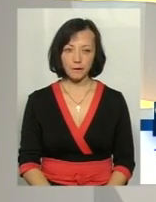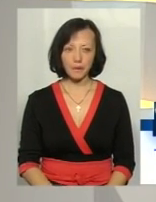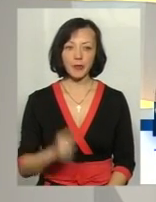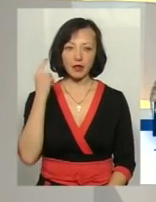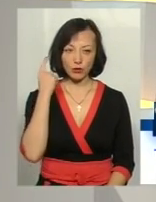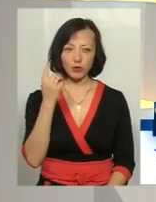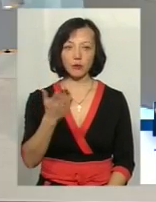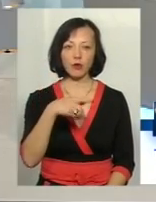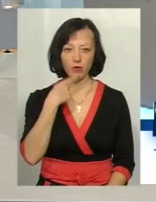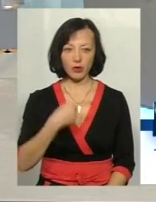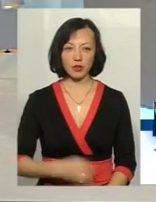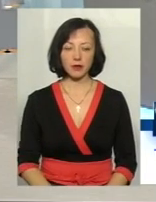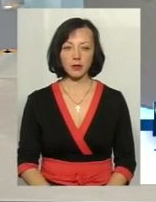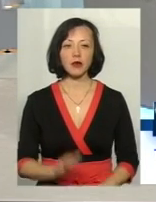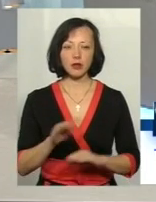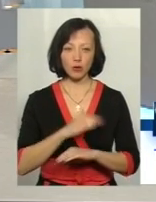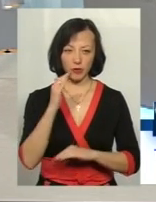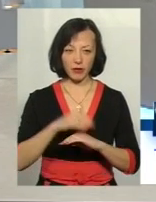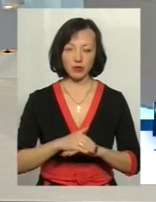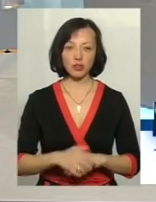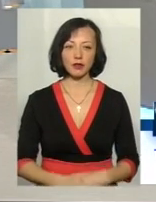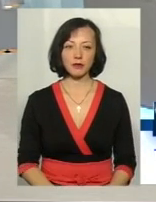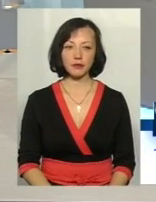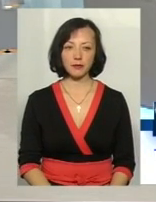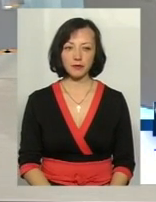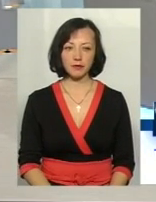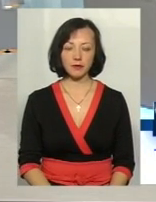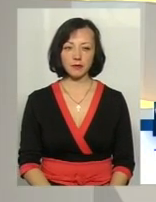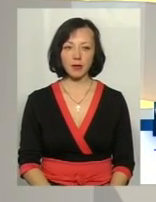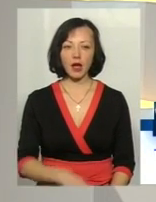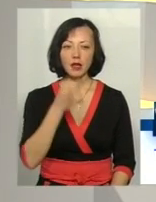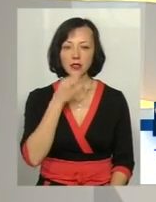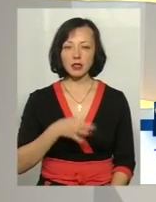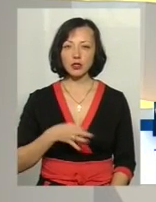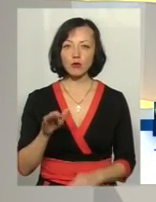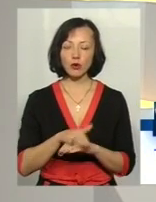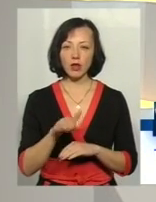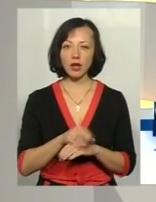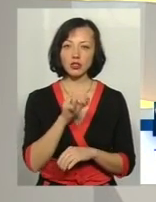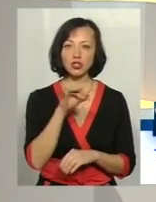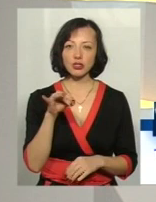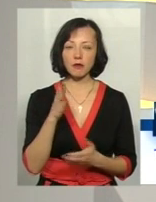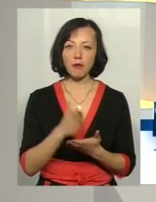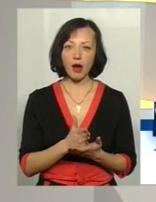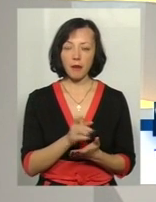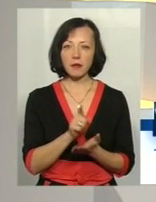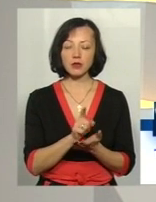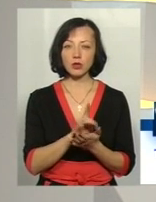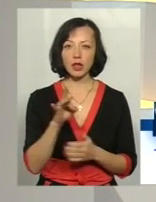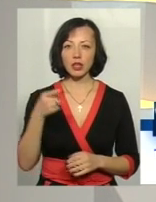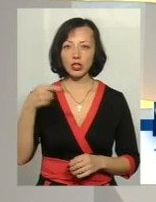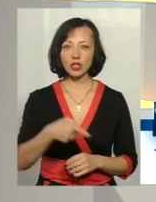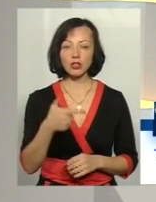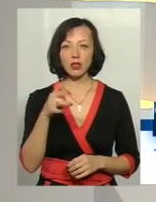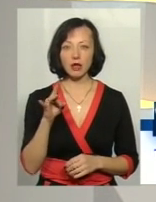Ми вас чуємо говорити. Добрий вечір. Добрий вечір. А скажіть, будь ласка, чи має пенсіонер, який отримує тисячу